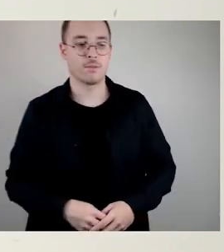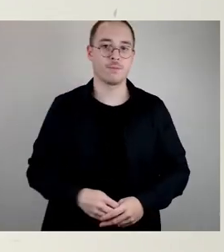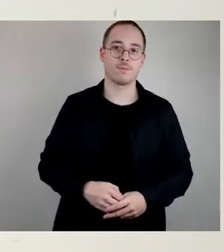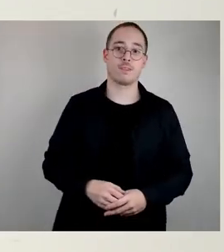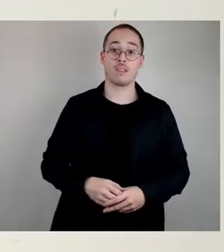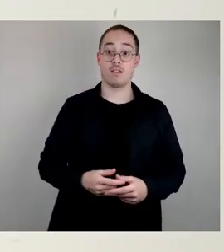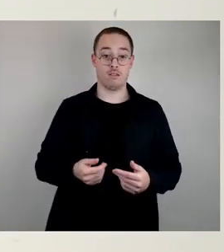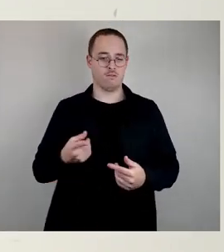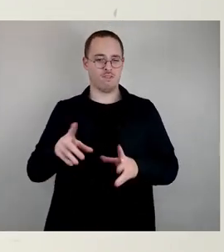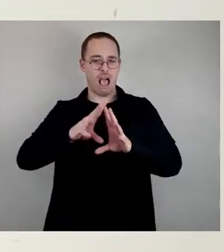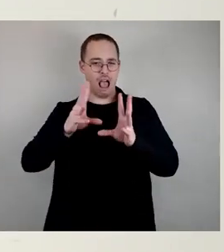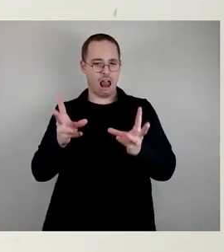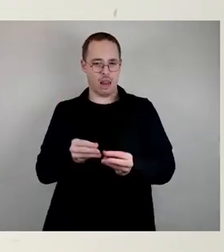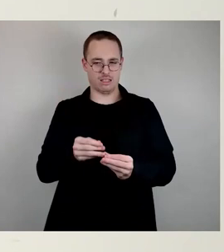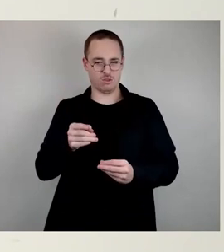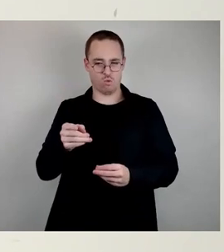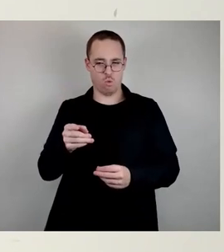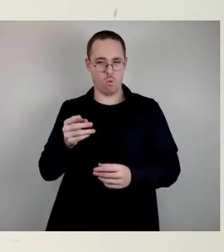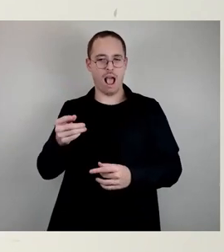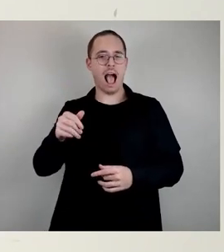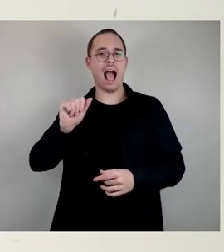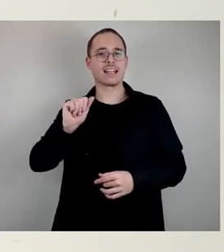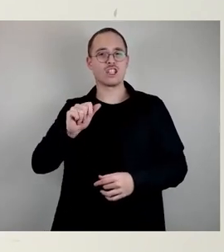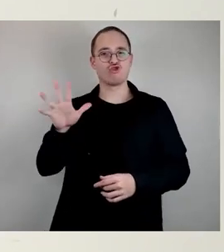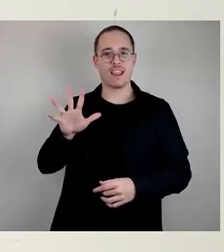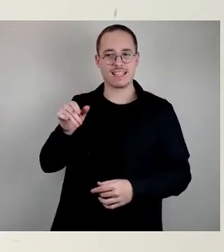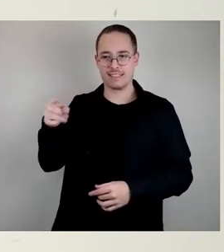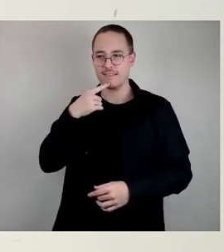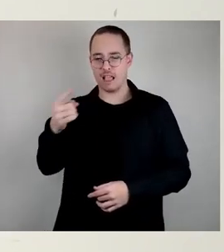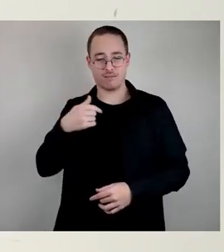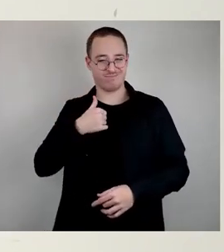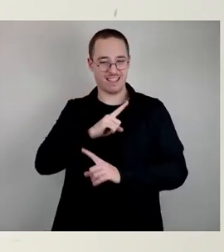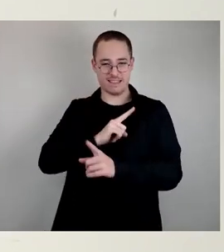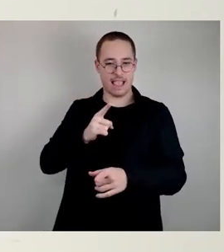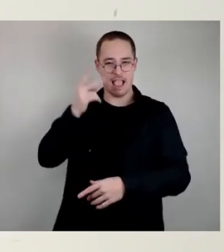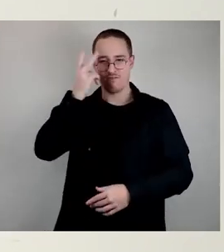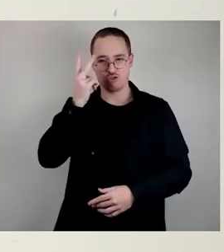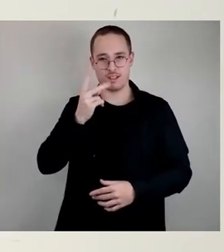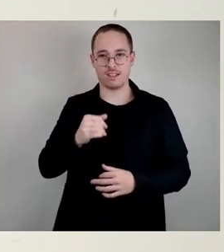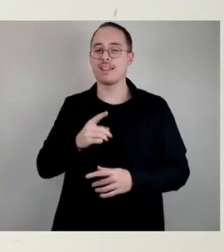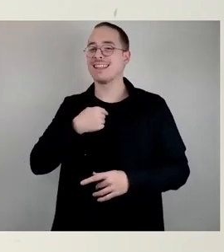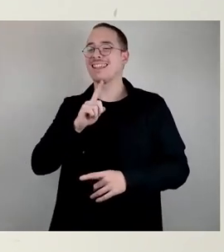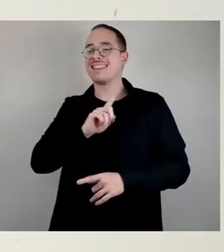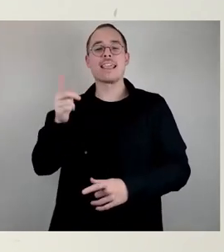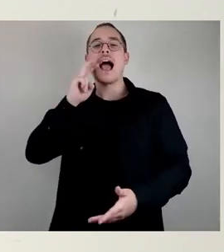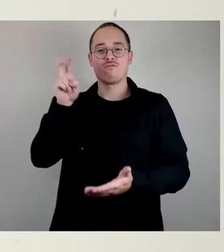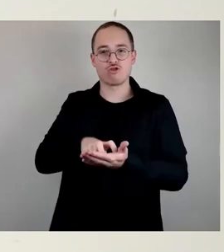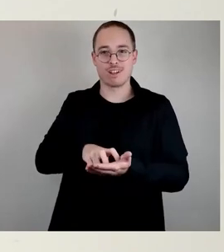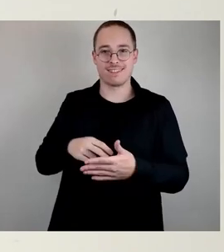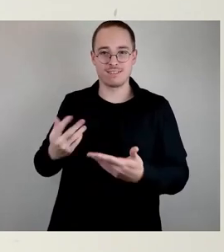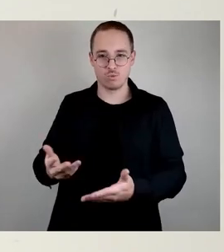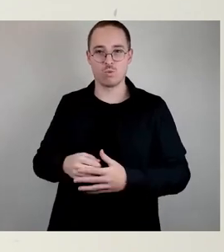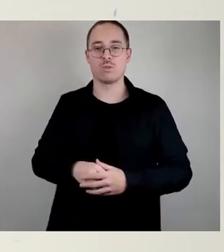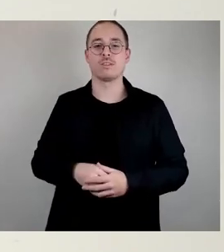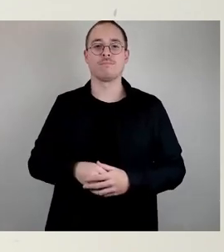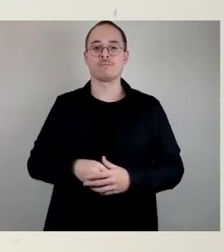Schulnetzplan im Dezember schon auf der Stadtratssitzung. Also wir haben geliefert, dazu will ich jetzt auch nicht weiter was sagen, also wir